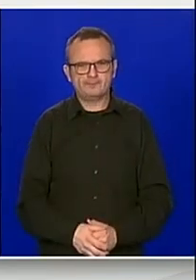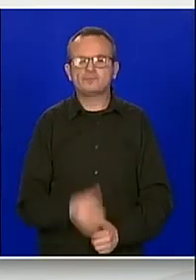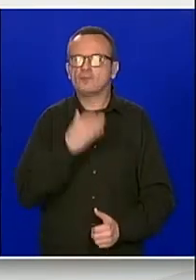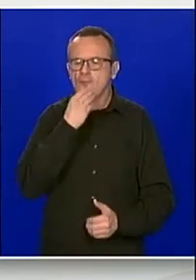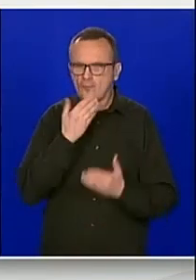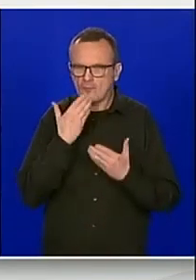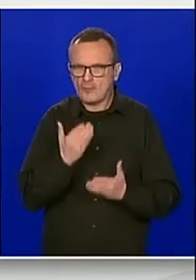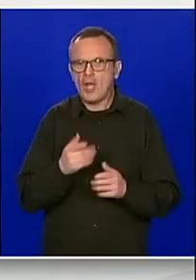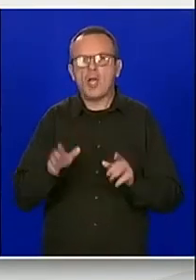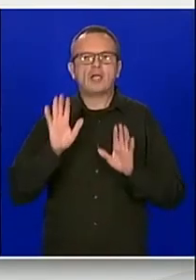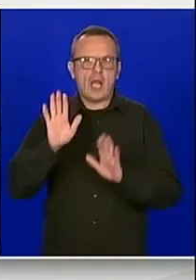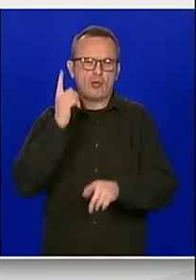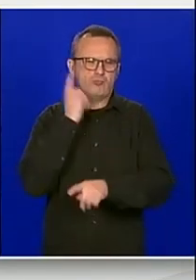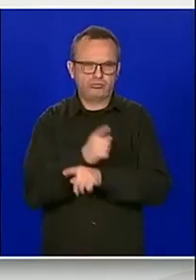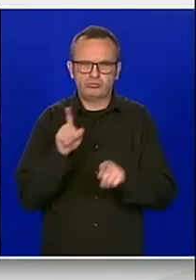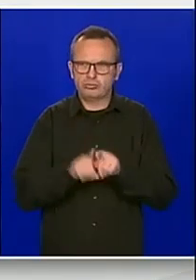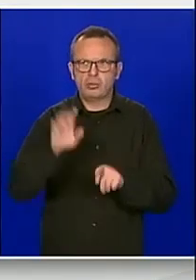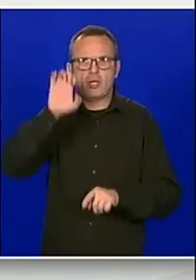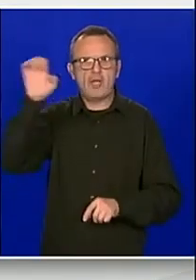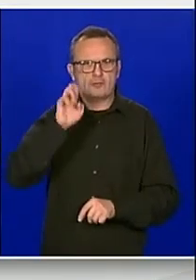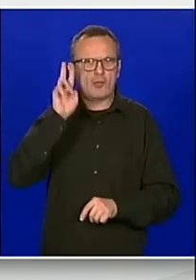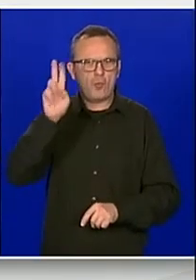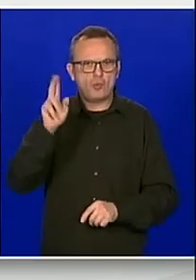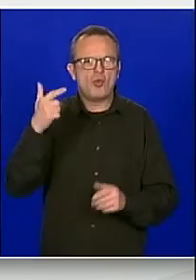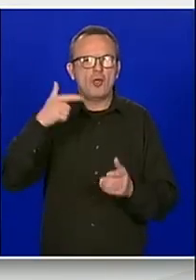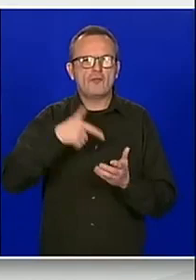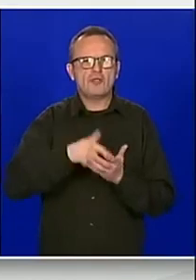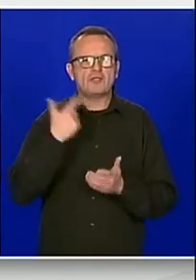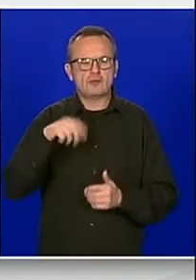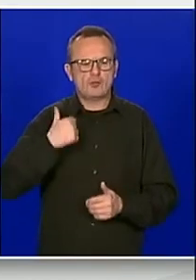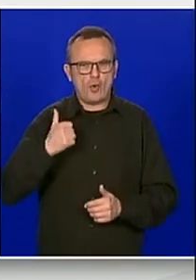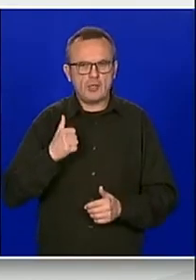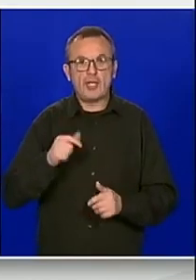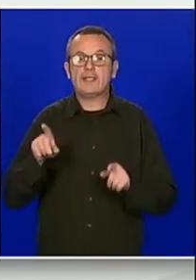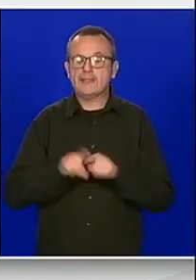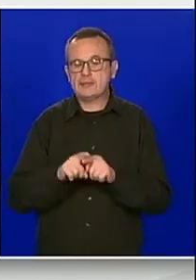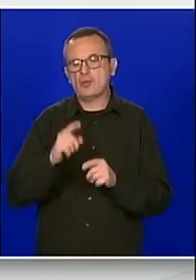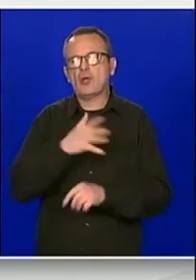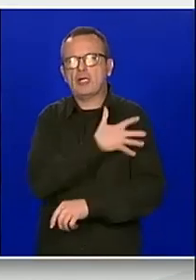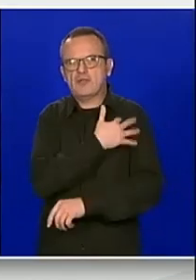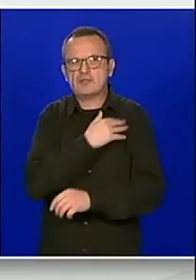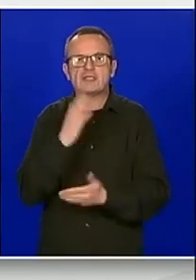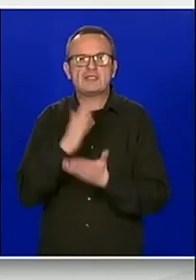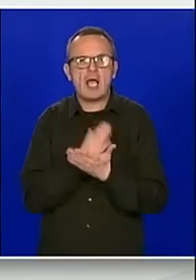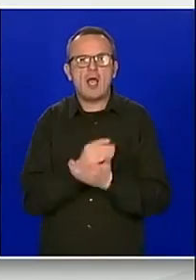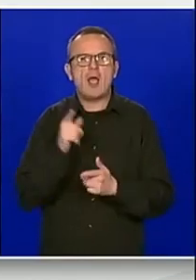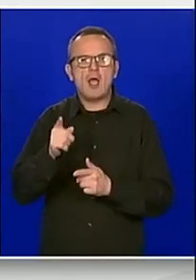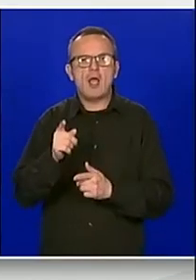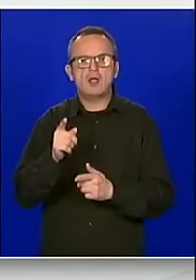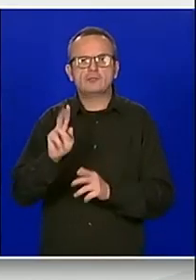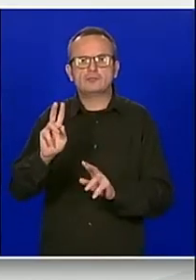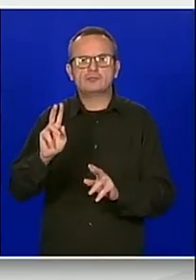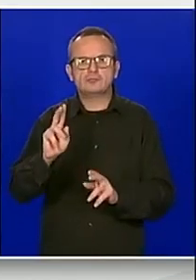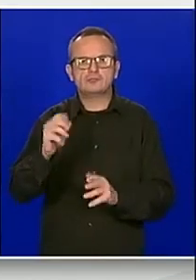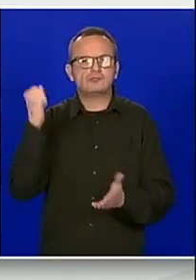sukladno i uredbi EU iz 2014. godine, a i Hrvatskom zakonodavstvu, imenovanje revizorskog društva